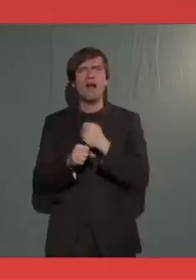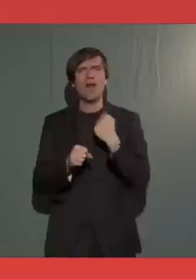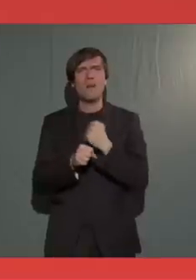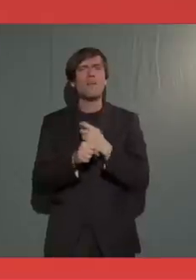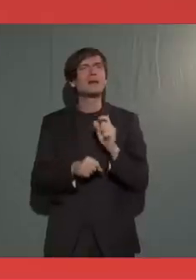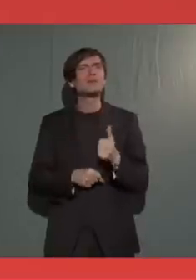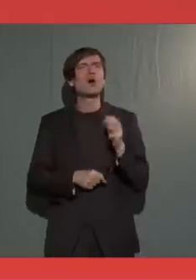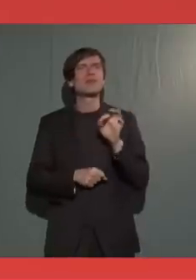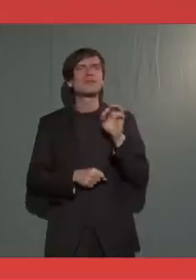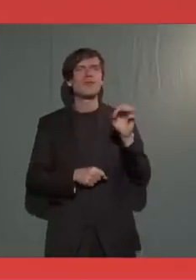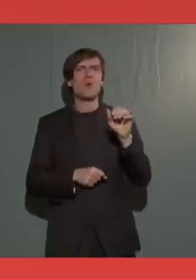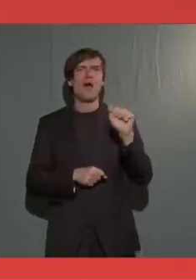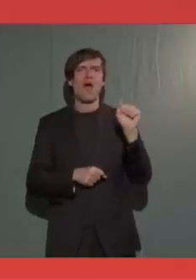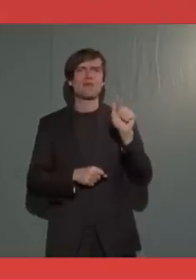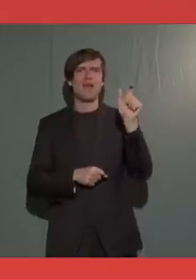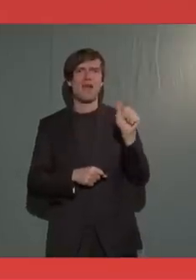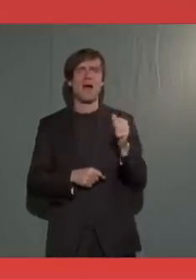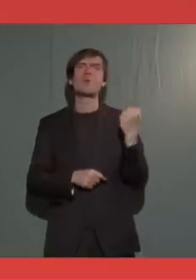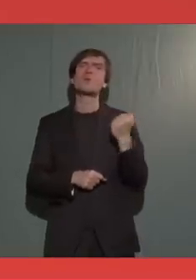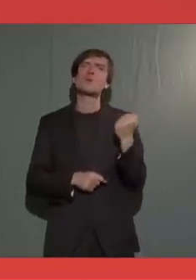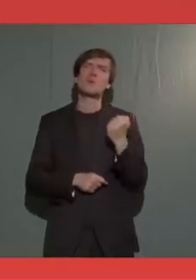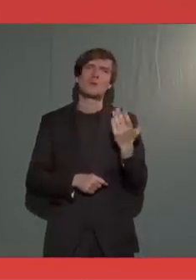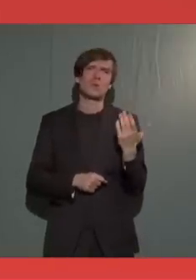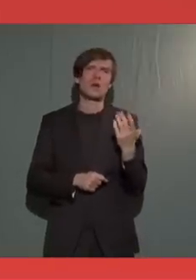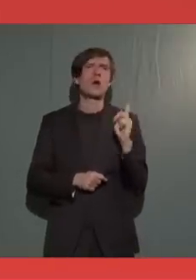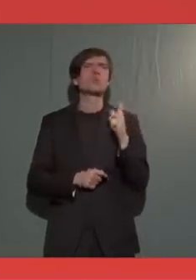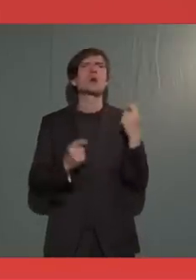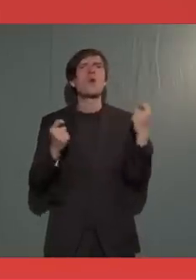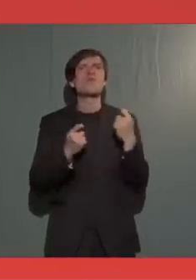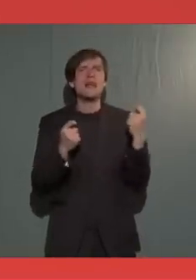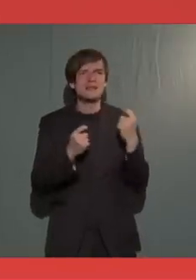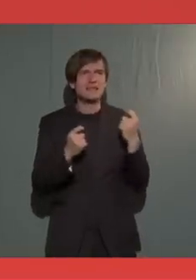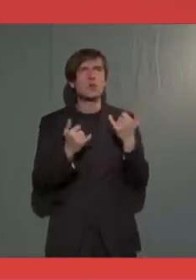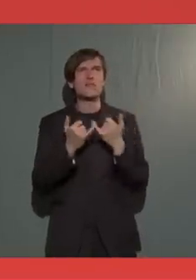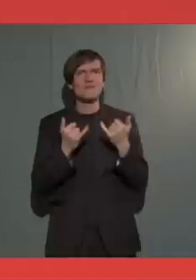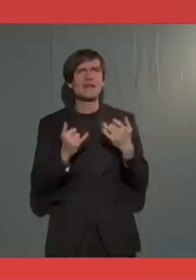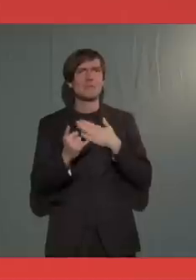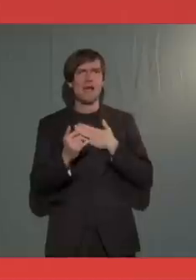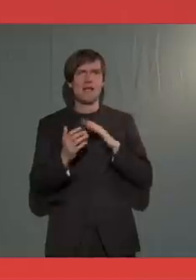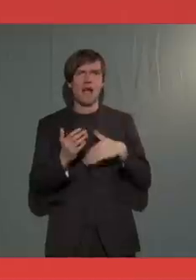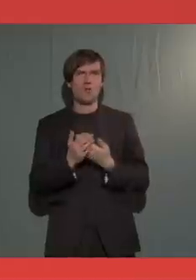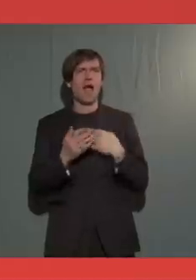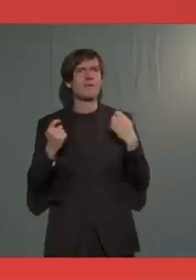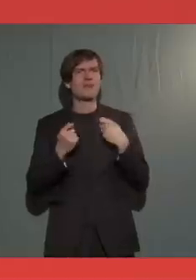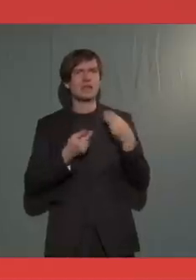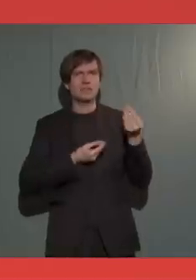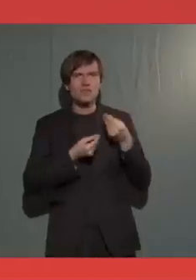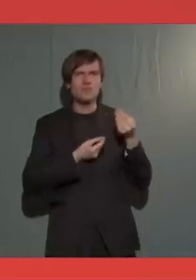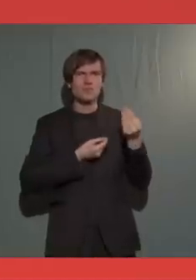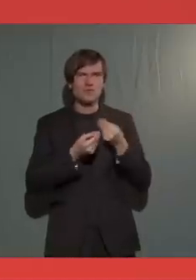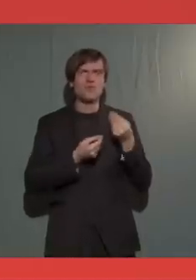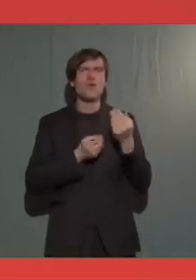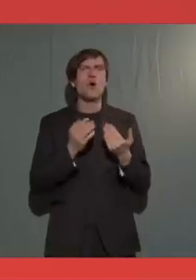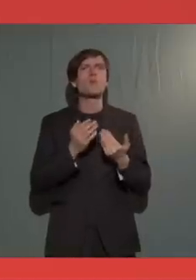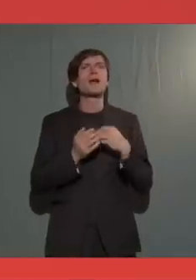Arbeit auch für Andrea immer gewesen. Und natürlich muss es auch finanziert werden. Da kommt dann meine Rolle ins Spiel. Denn die neuen Formen der innerparteilichen